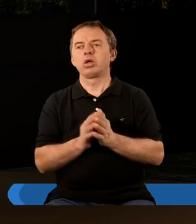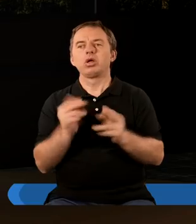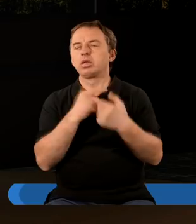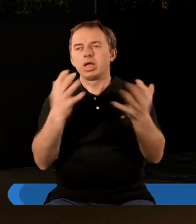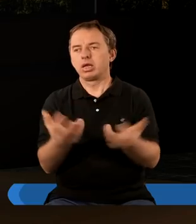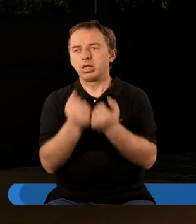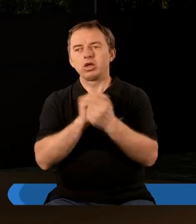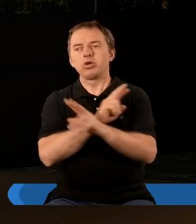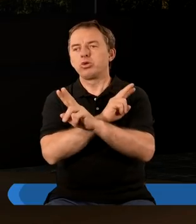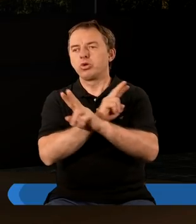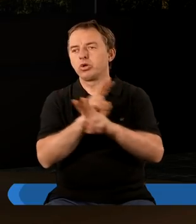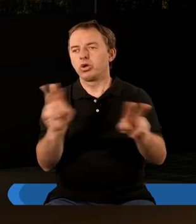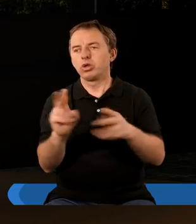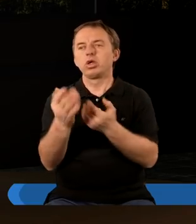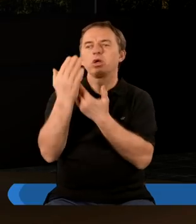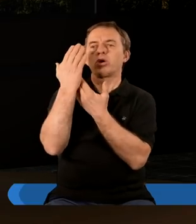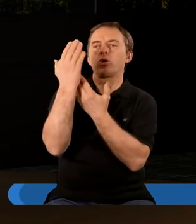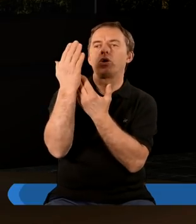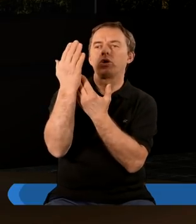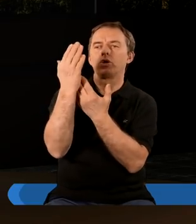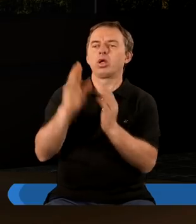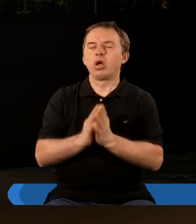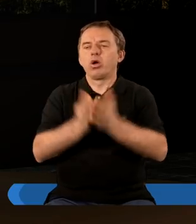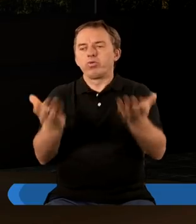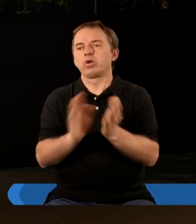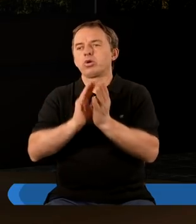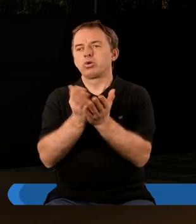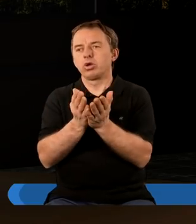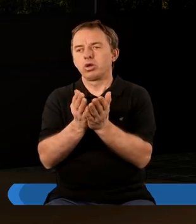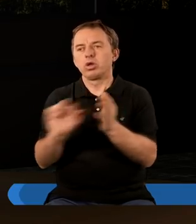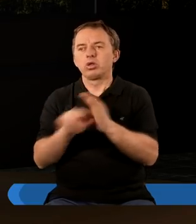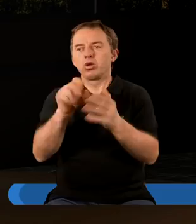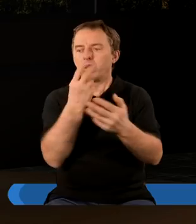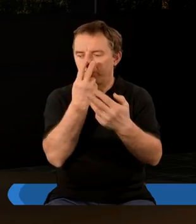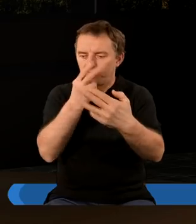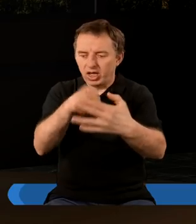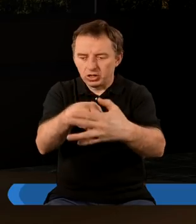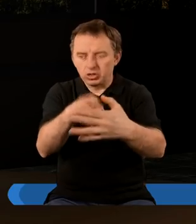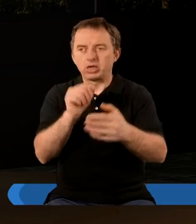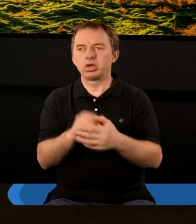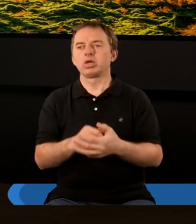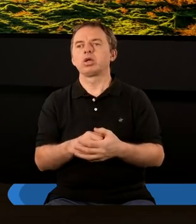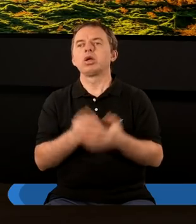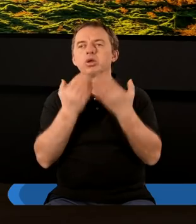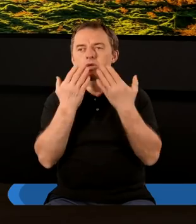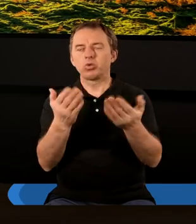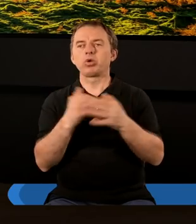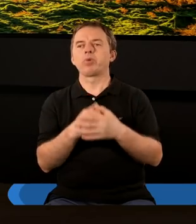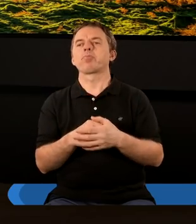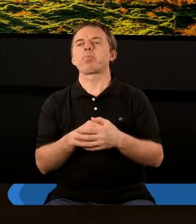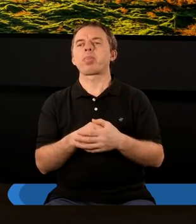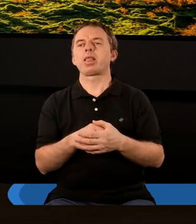że nie znalazł się nikt godny otworzyć księgę, ani do niej wejrzeć. Dziękuję.